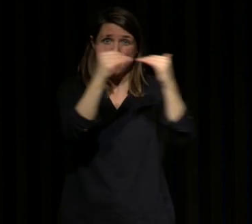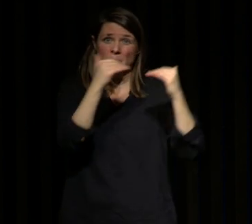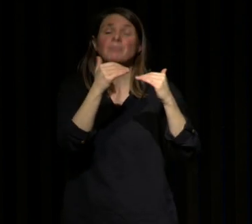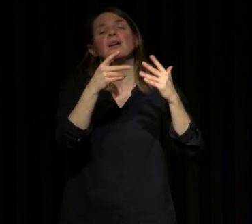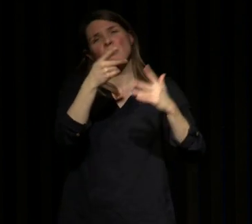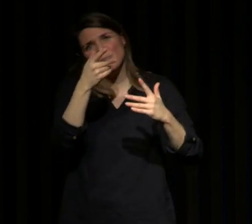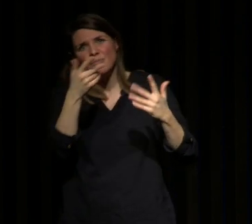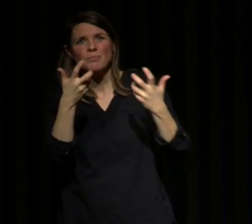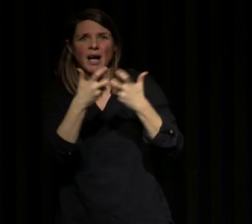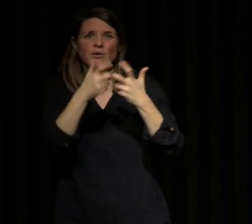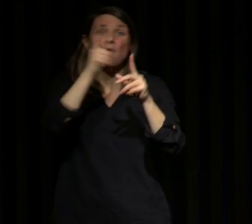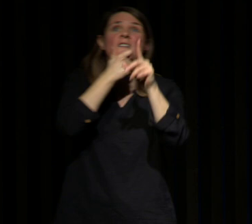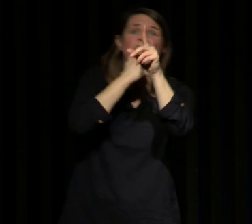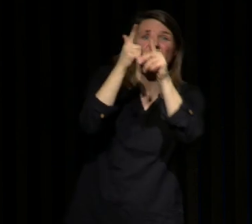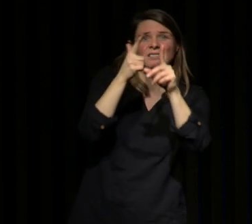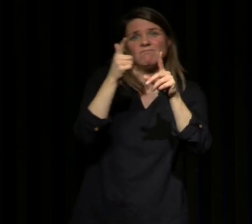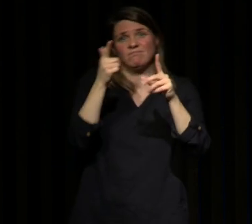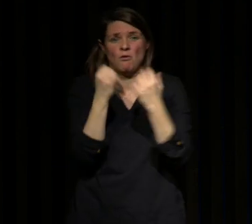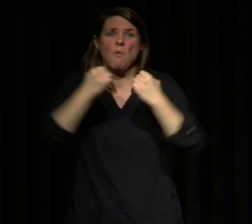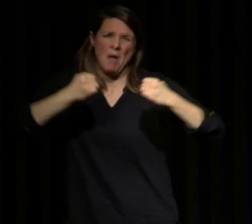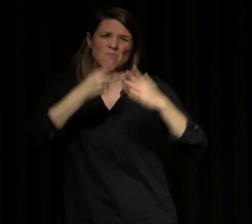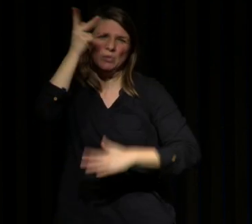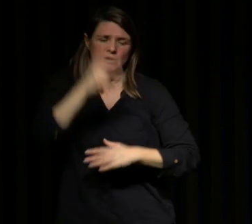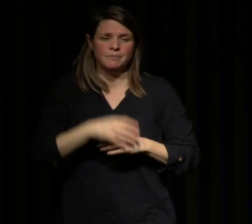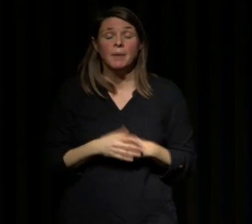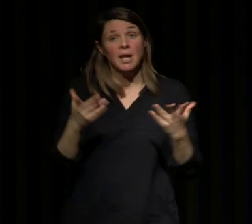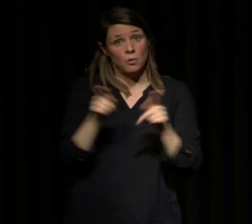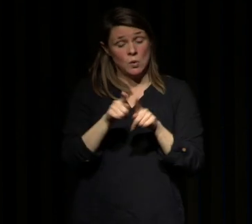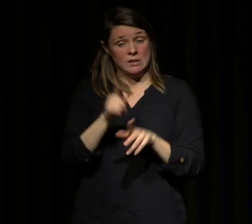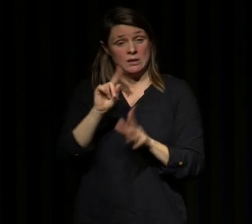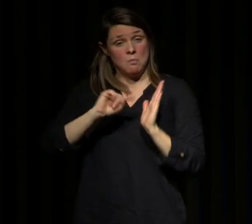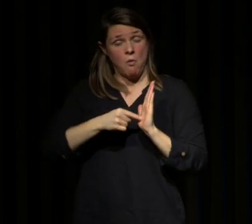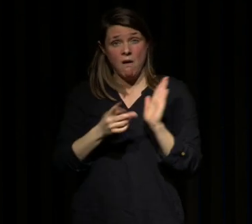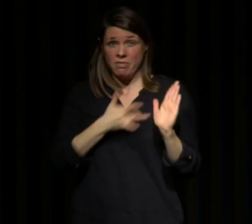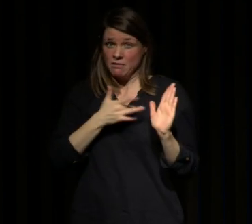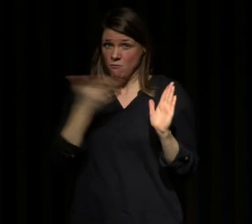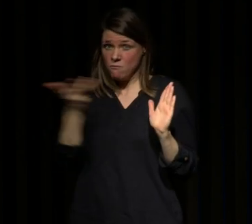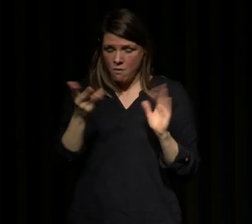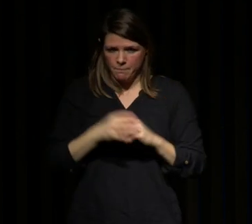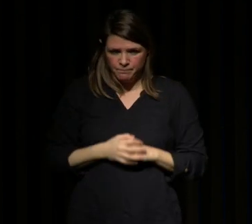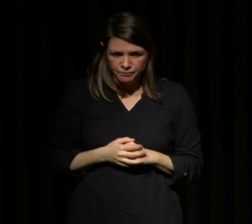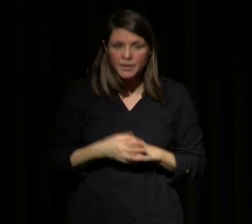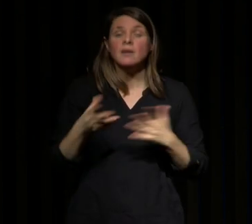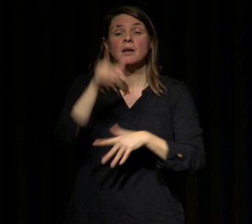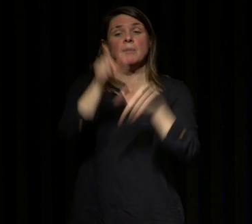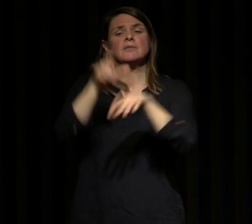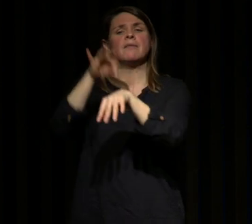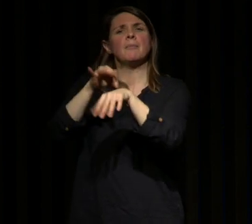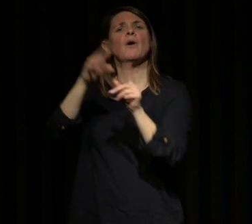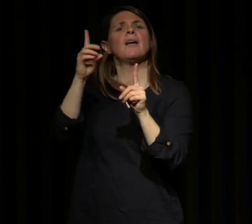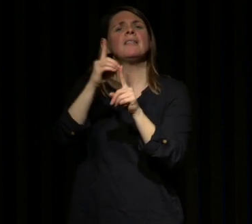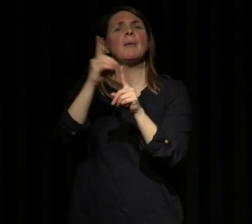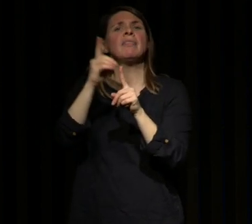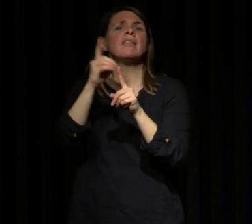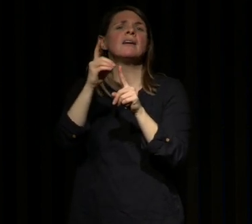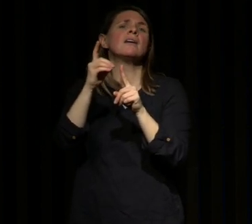fréquente par exemple comme le Royaume-Uni mais autre point très intéressant on voit que la prévalence des patients avec un diabète type